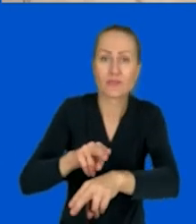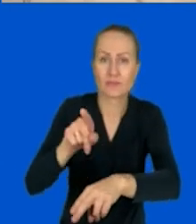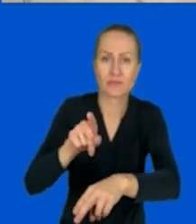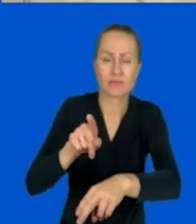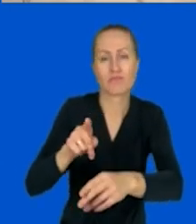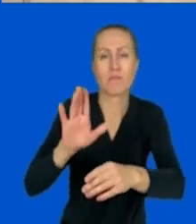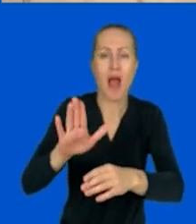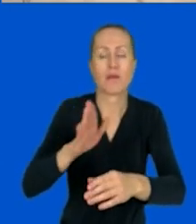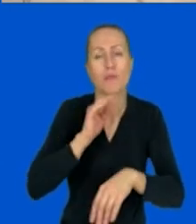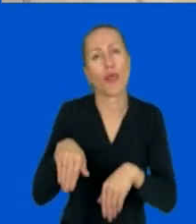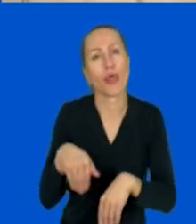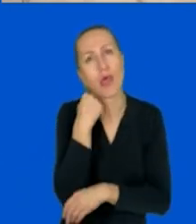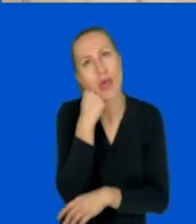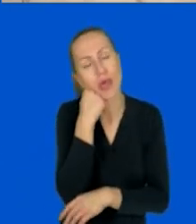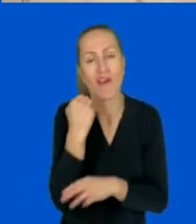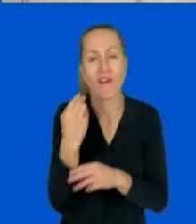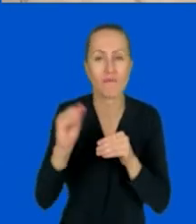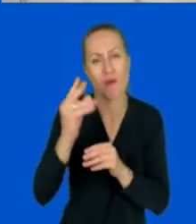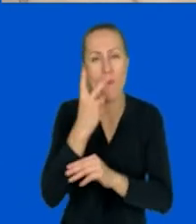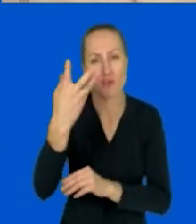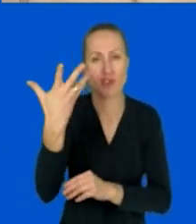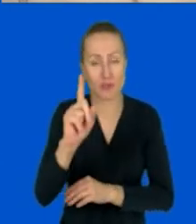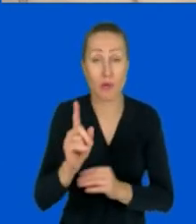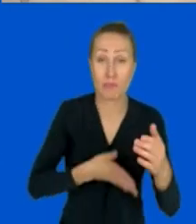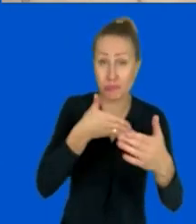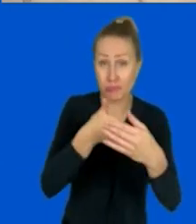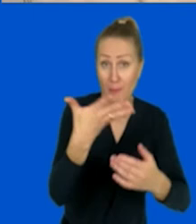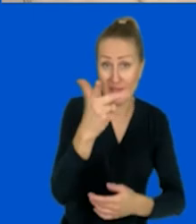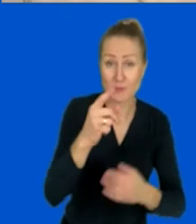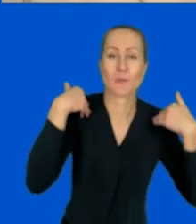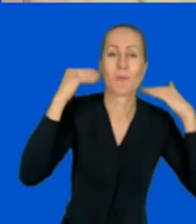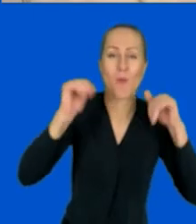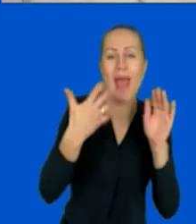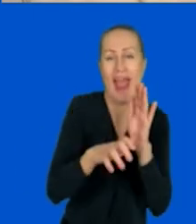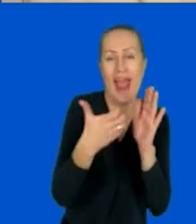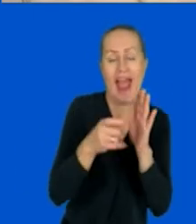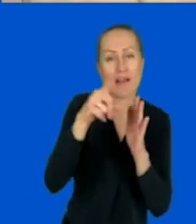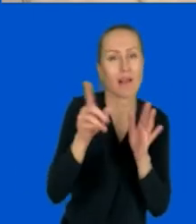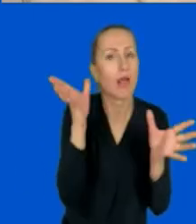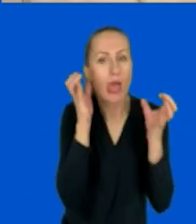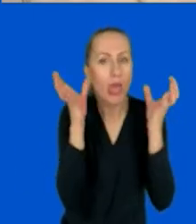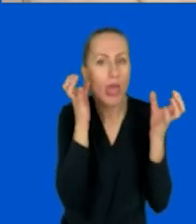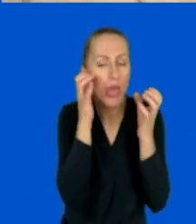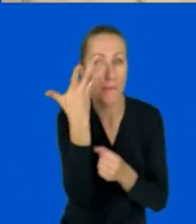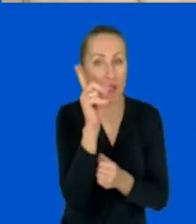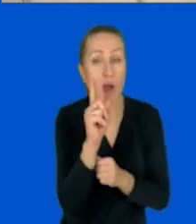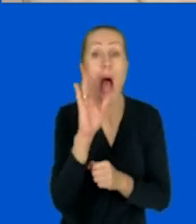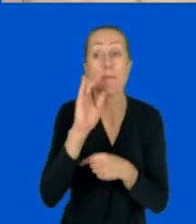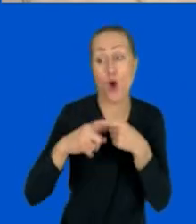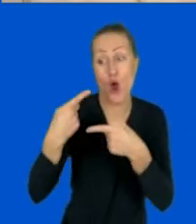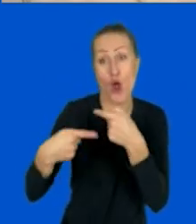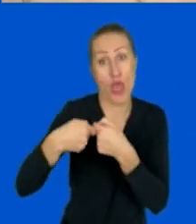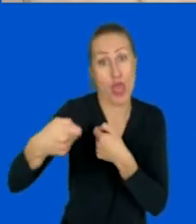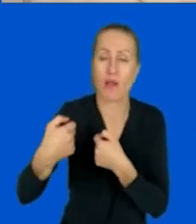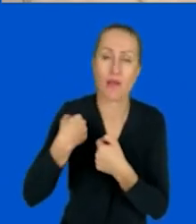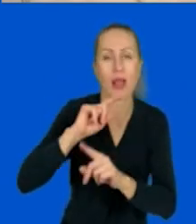niż pięć minut. Tak, czyli do pięciu minut jeszcze możemy gadać, a później już trzeba im zadać coś